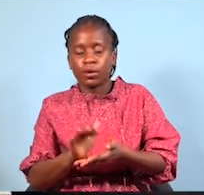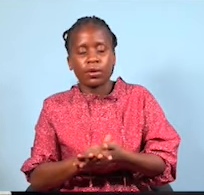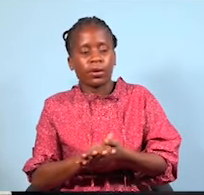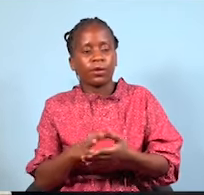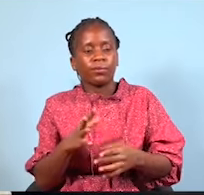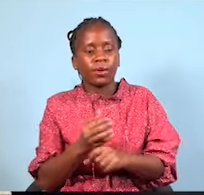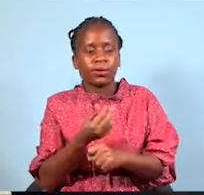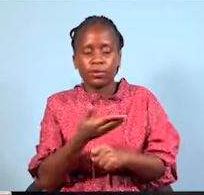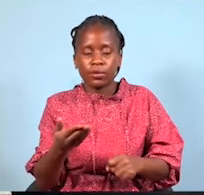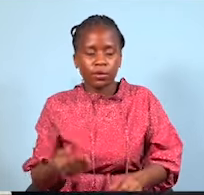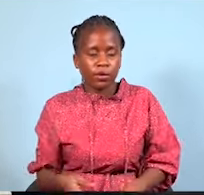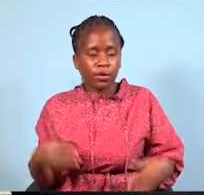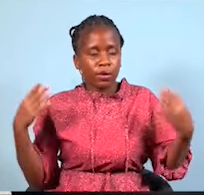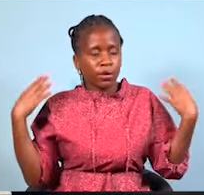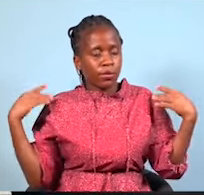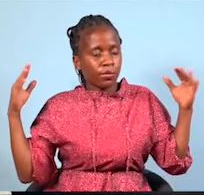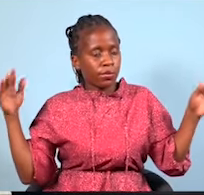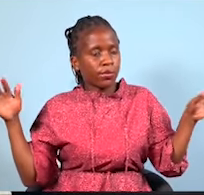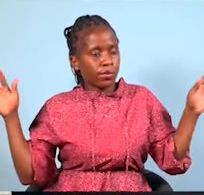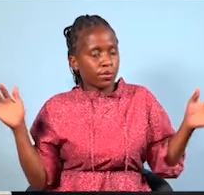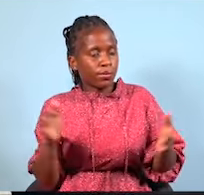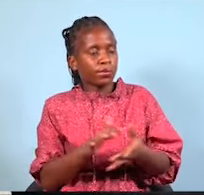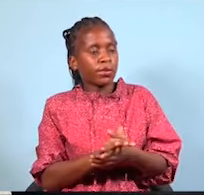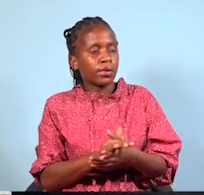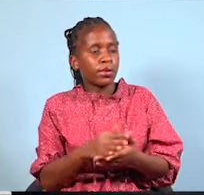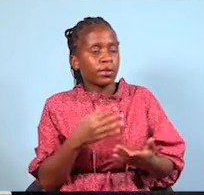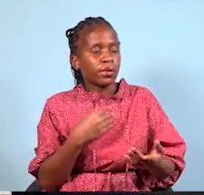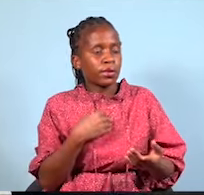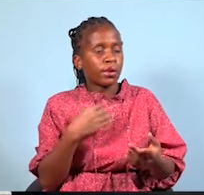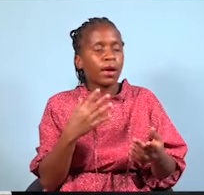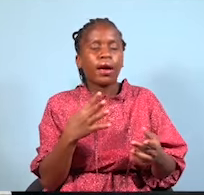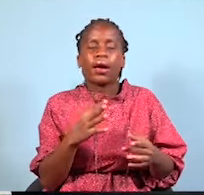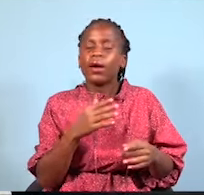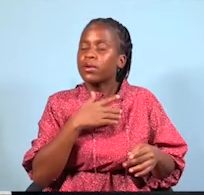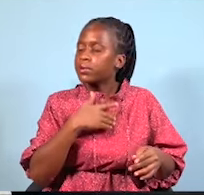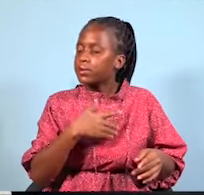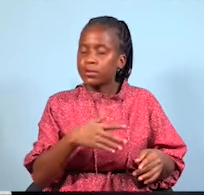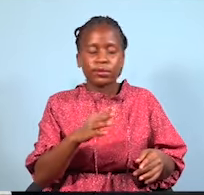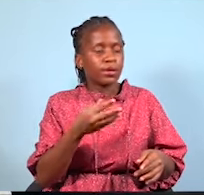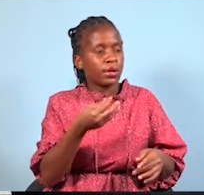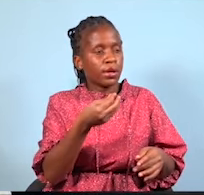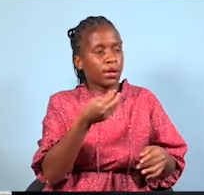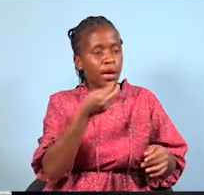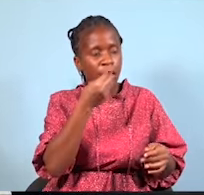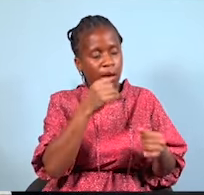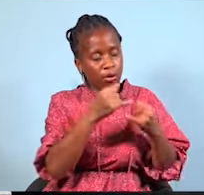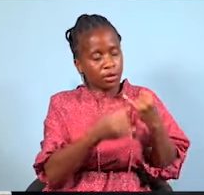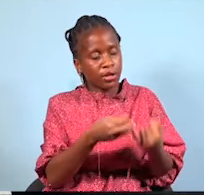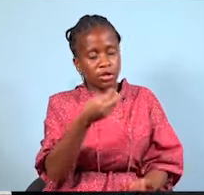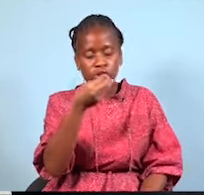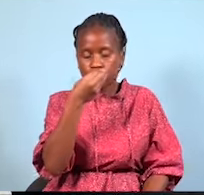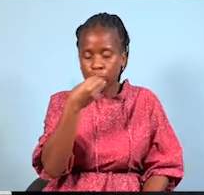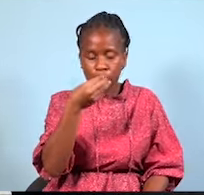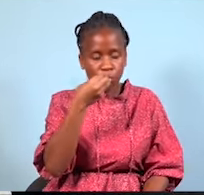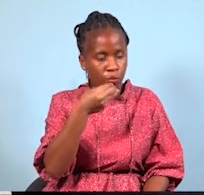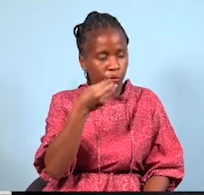hawana, hawaitaji chakula, hawaitaji nyumba, hawaitaji mke mumea. Yeni